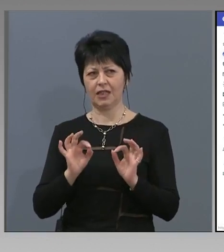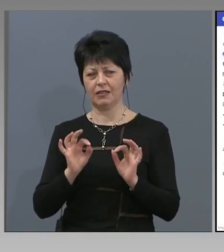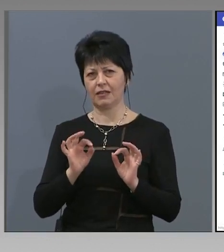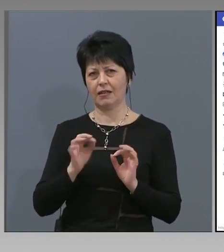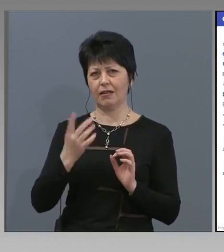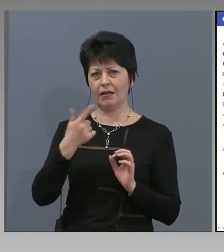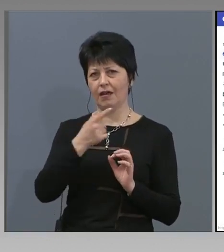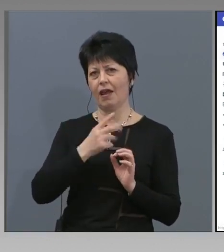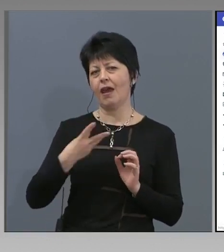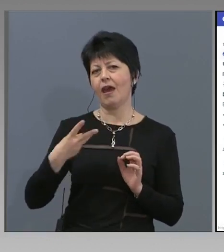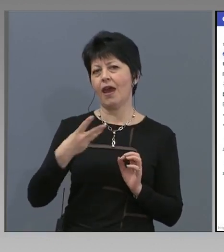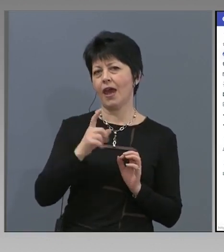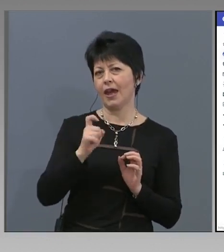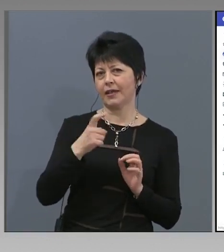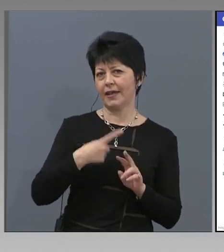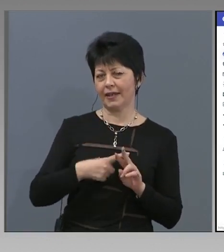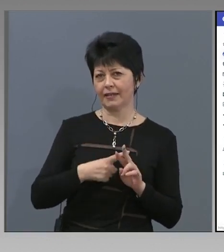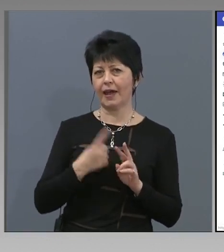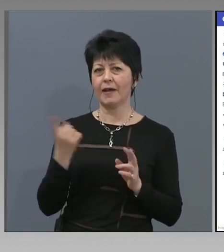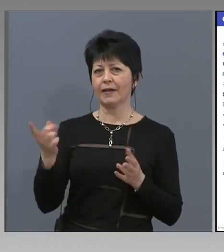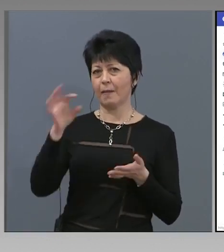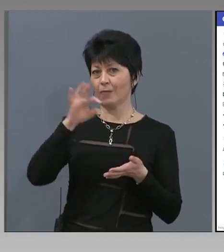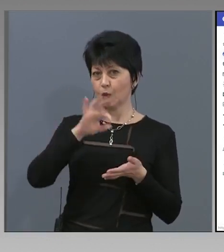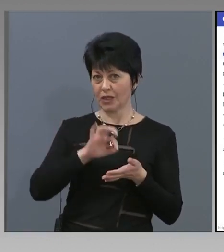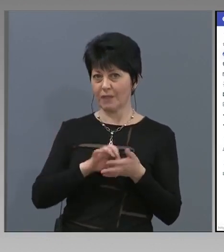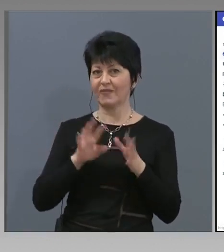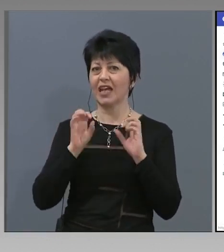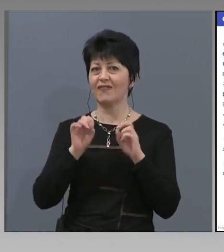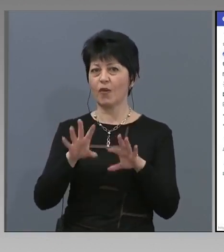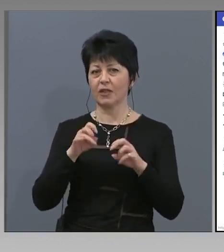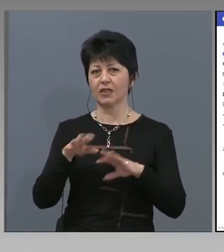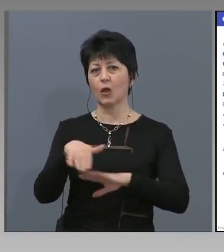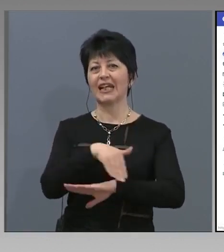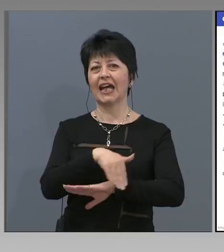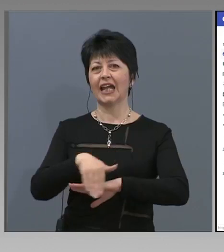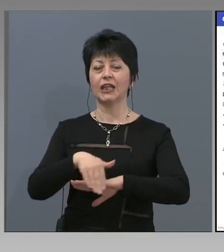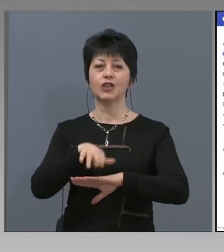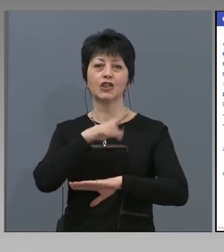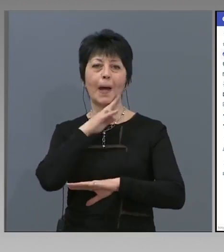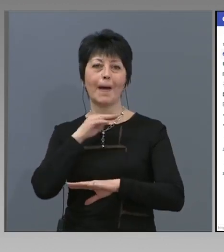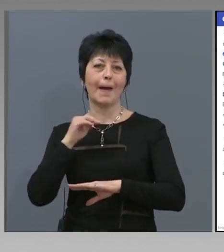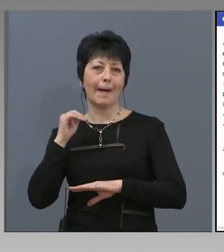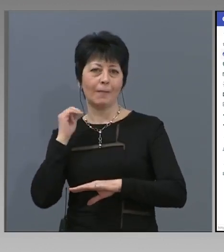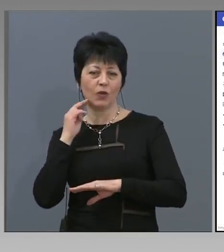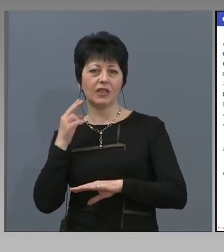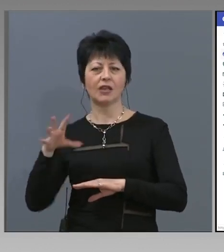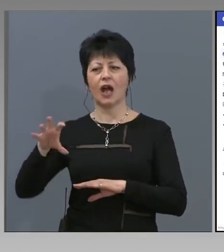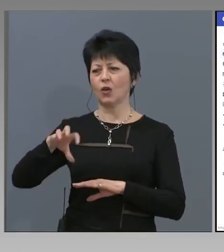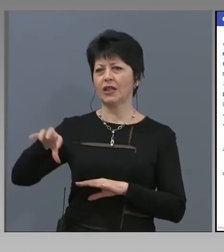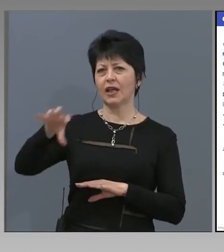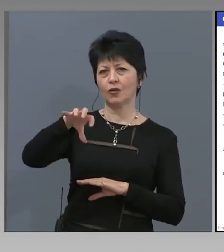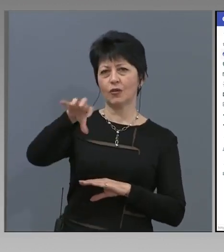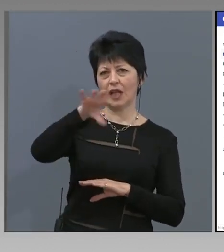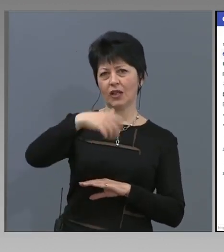В този регистр поступва информация от гранична полиция, от регионалните здравени инспекторати